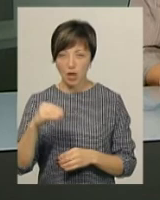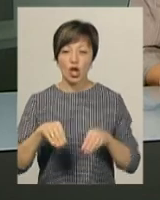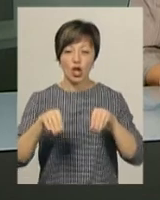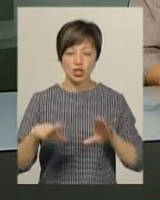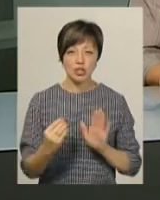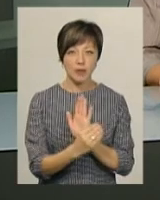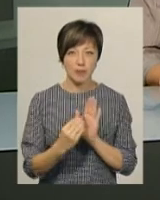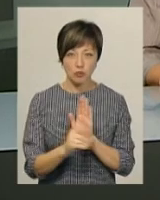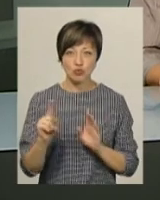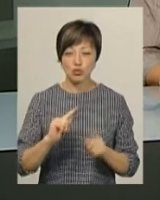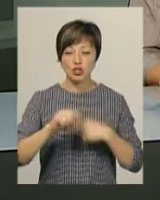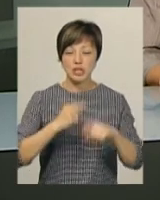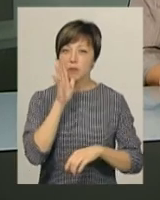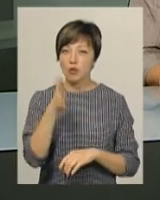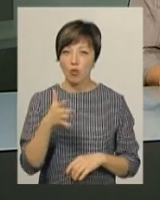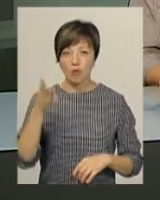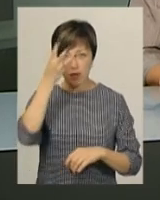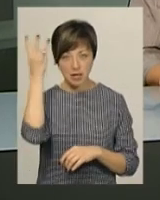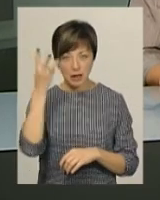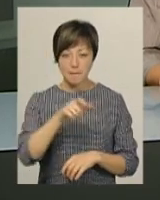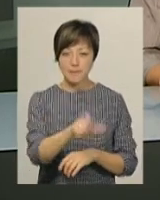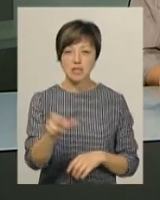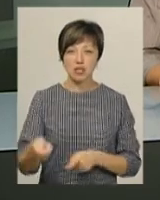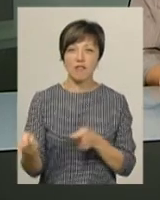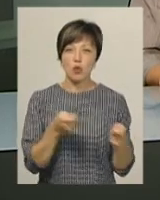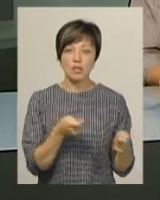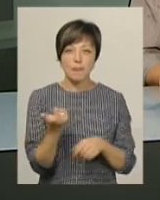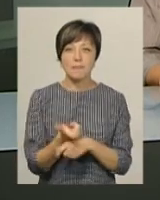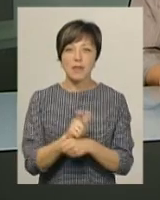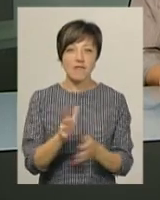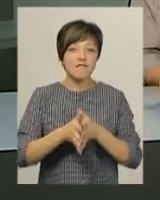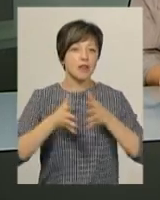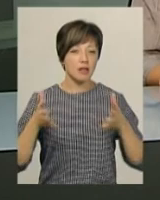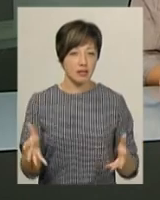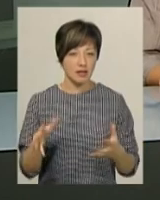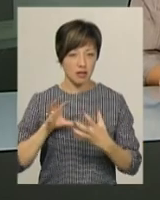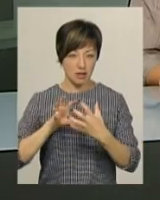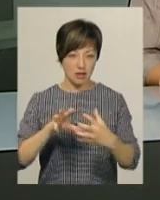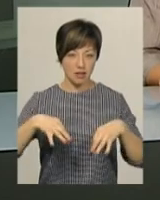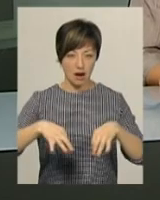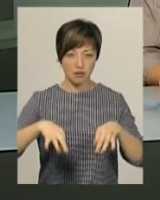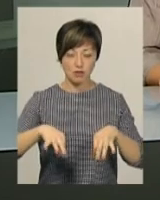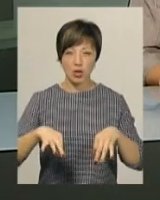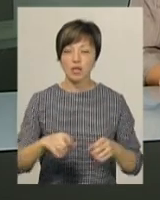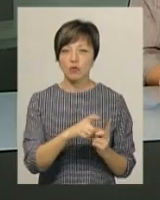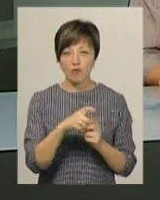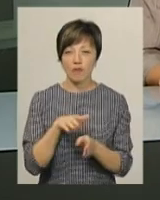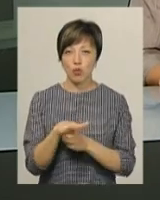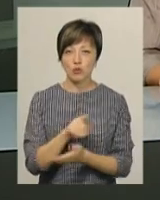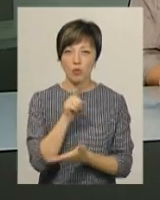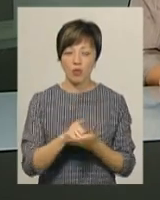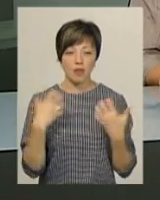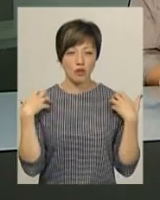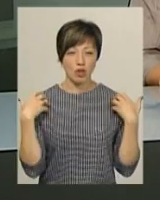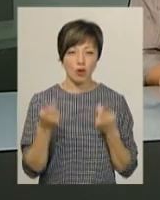рішенні йдеться, що за п'ять років в обласному центрі пасажирів ввозитиме переважно великогабаритний транспорт. За словами виконуючого обов'язки